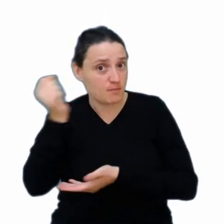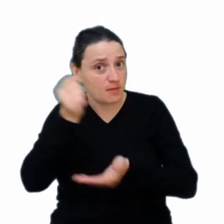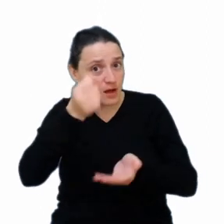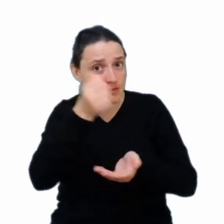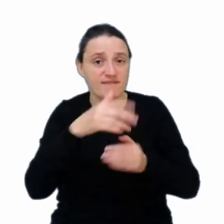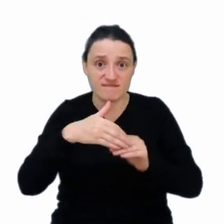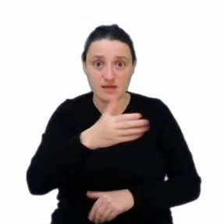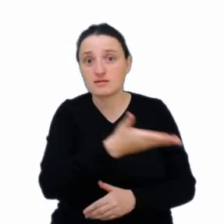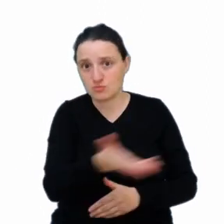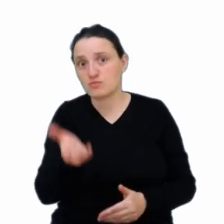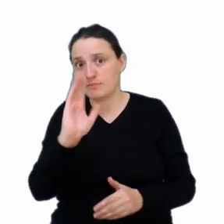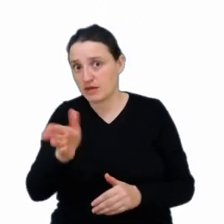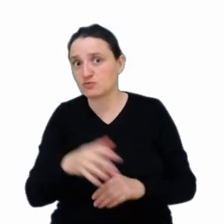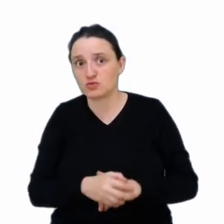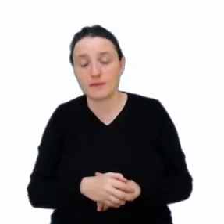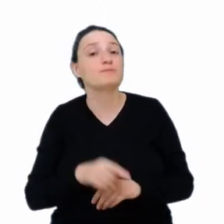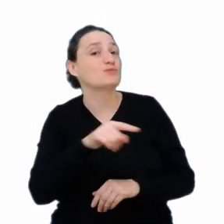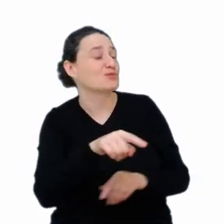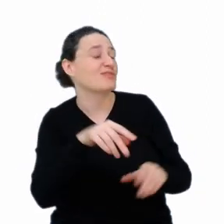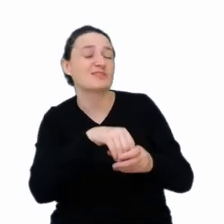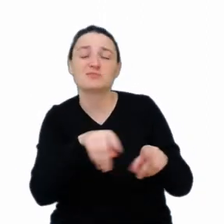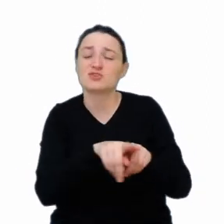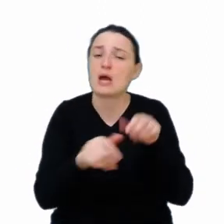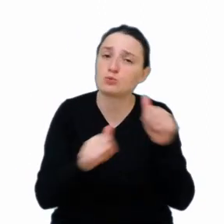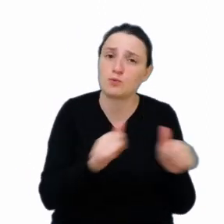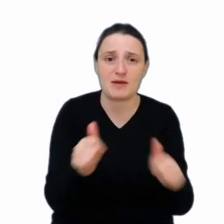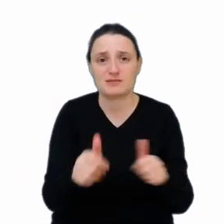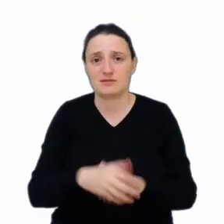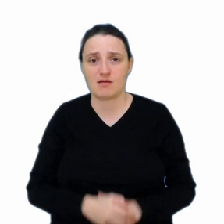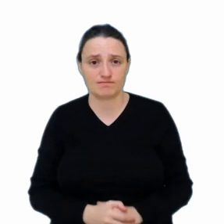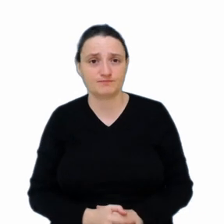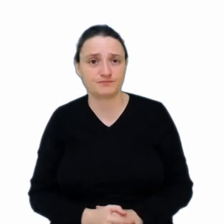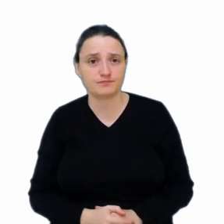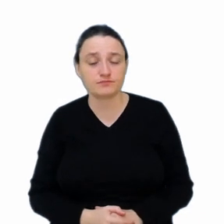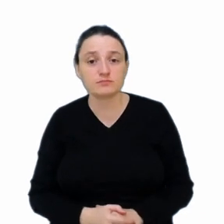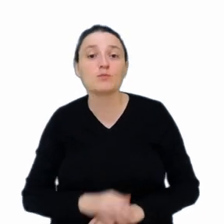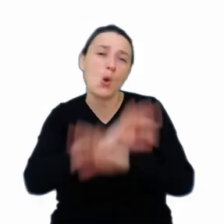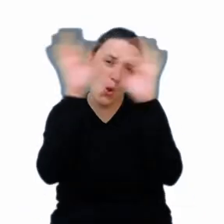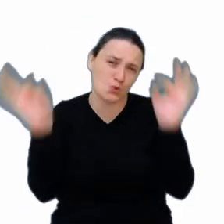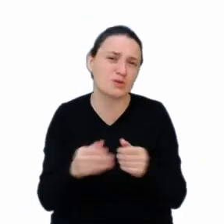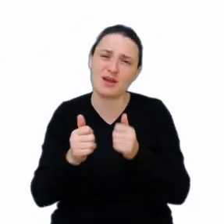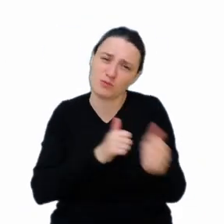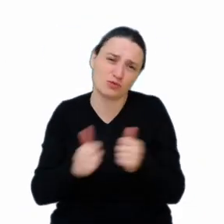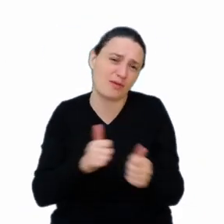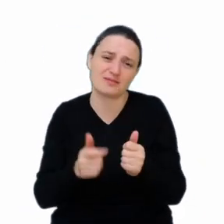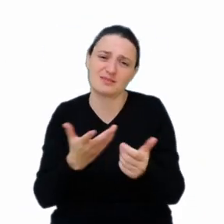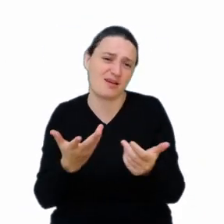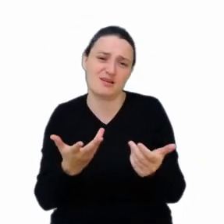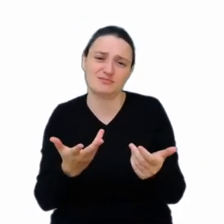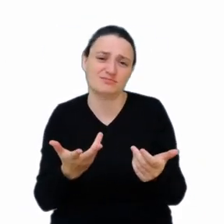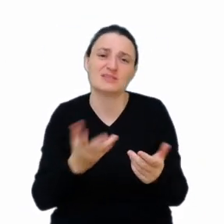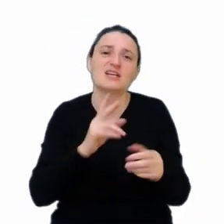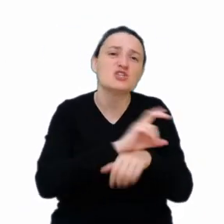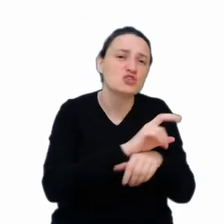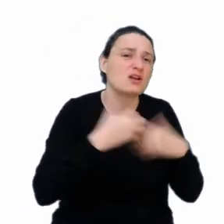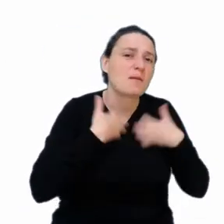wykorzystywane, więc tam też jest automatyka. Automatyka jest w ogóle elementem, czy w inżynierii biomedycznej,